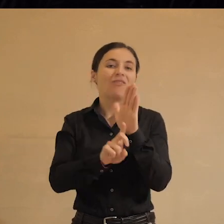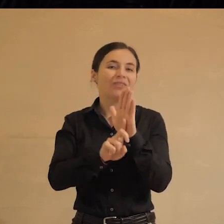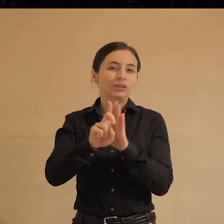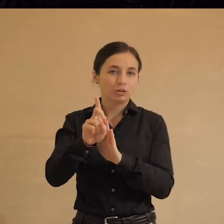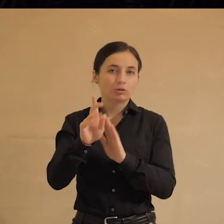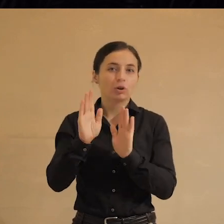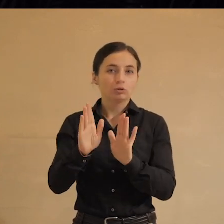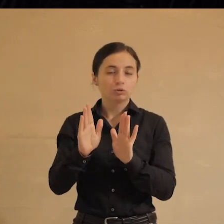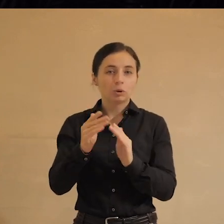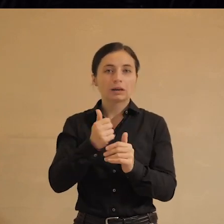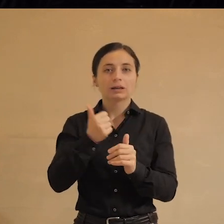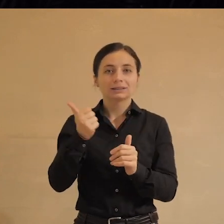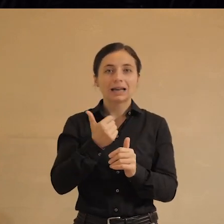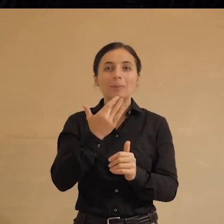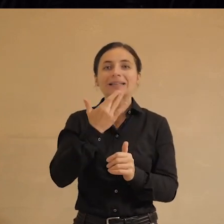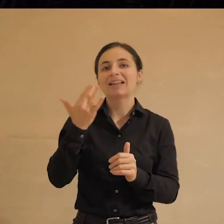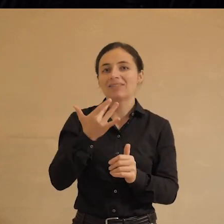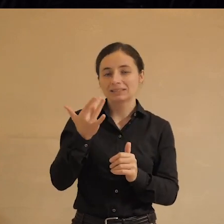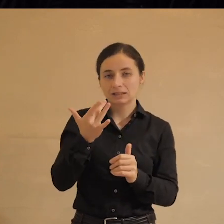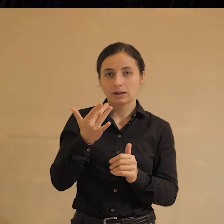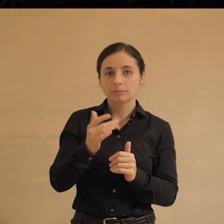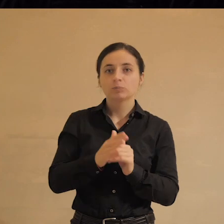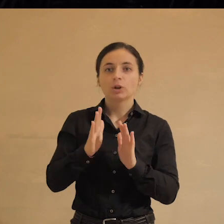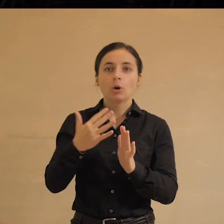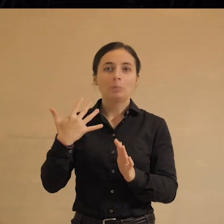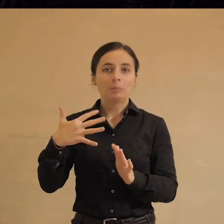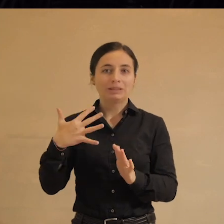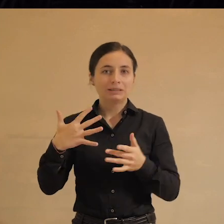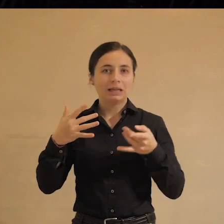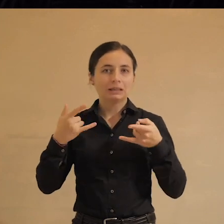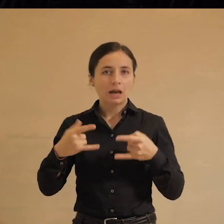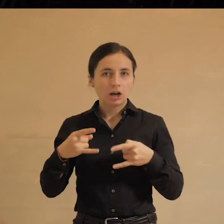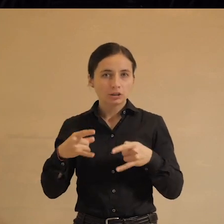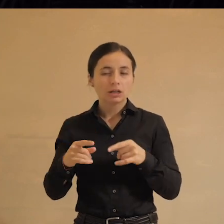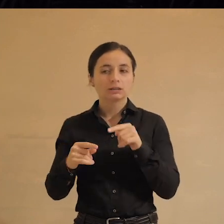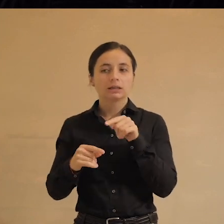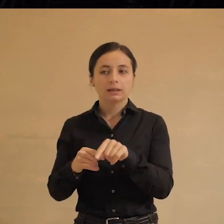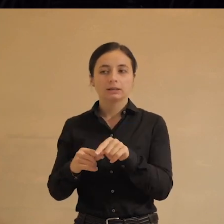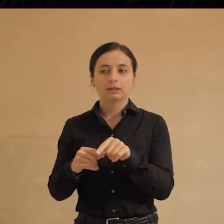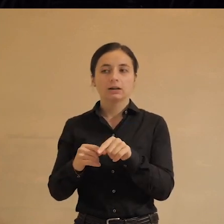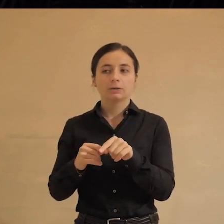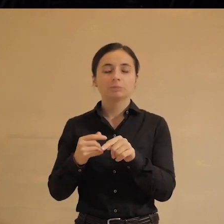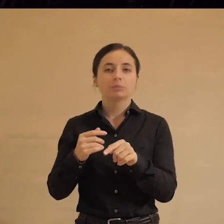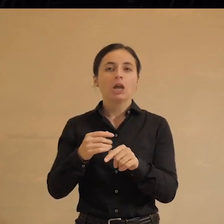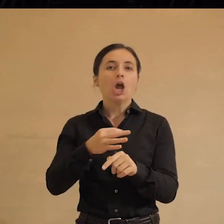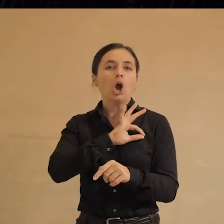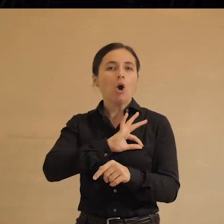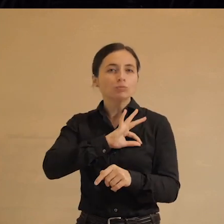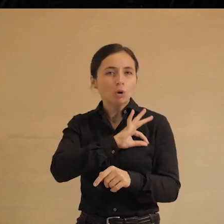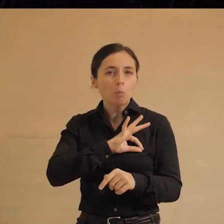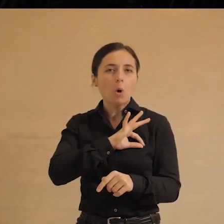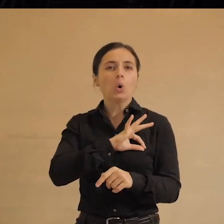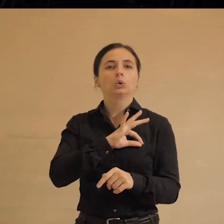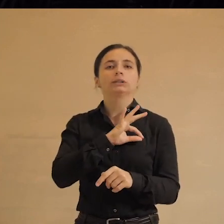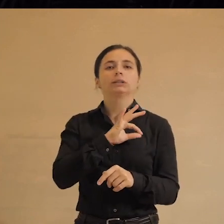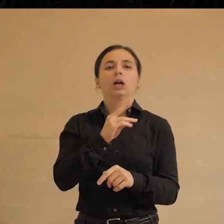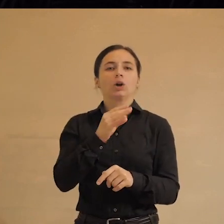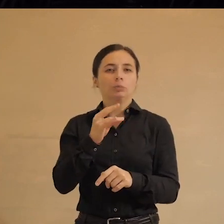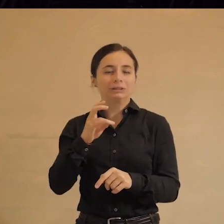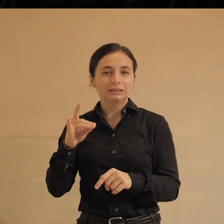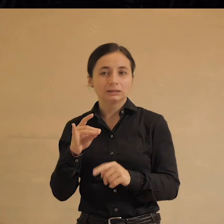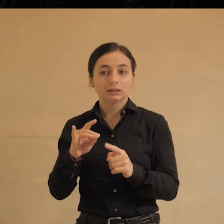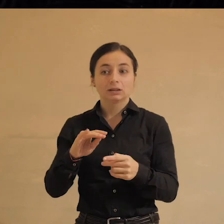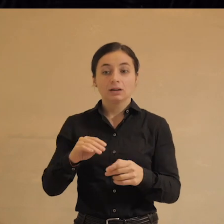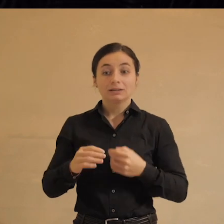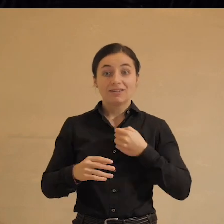выцерквленные только наше самое советское поколение, 50-х годов рождения, эти вот, так сказать, коммунисты и комсомольцы, когда подросли, стали такие